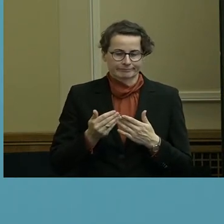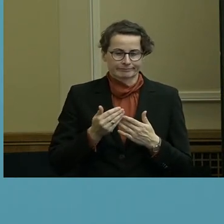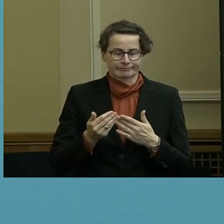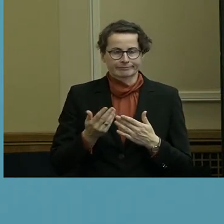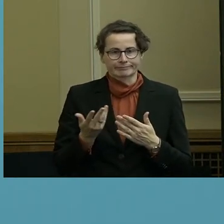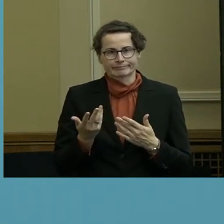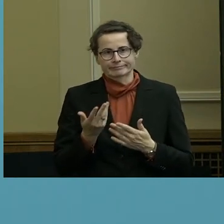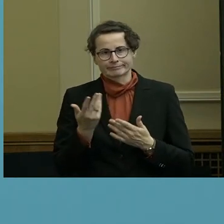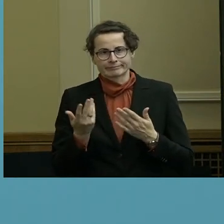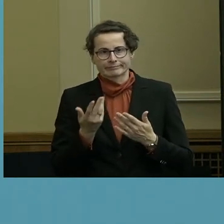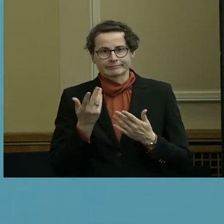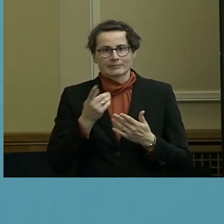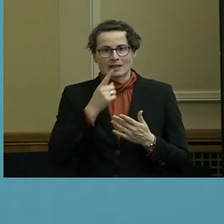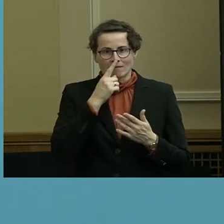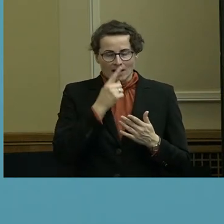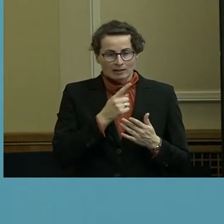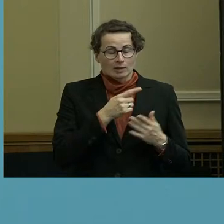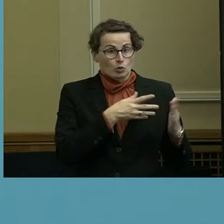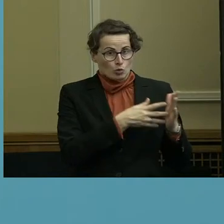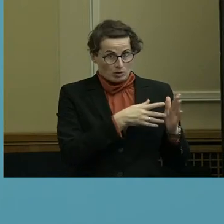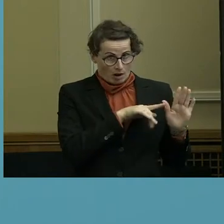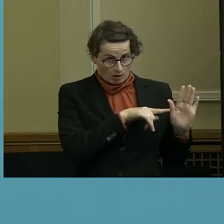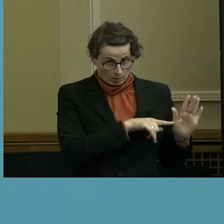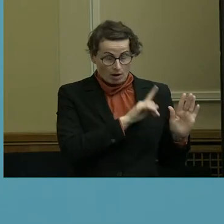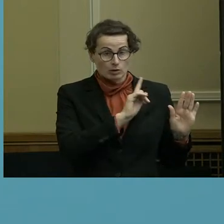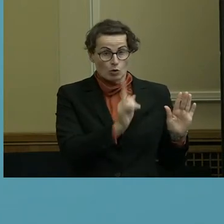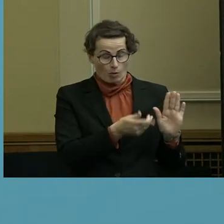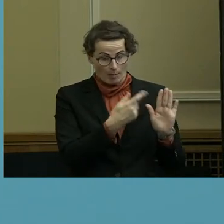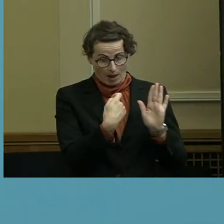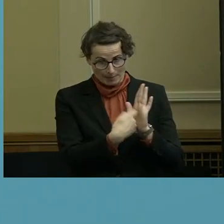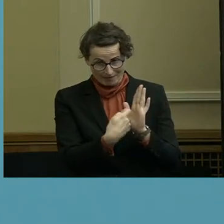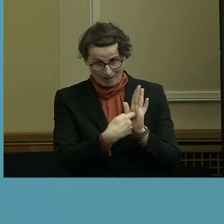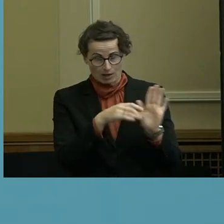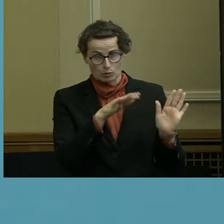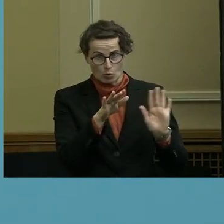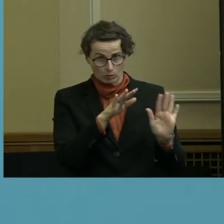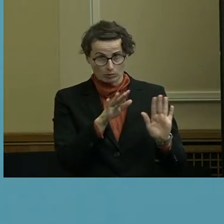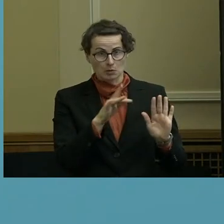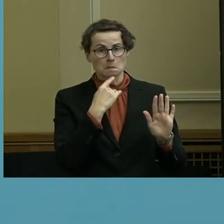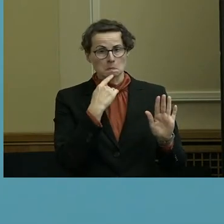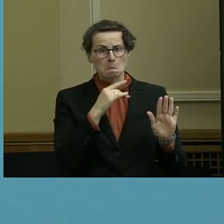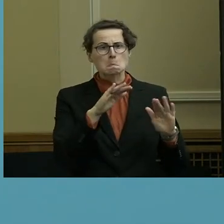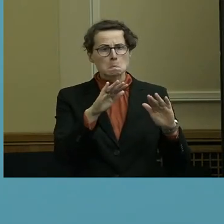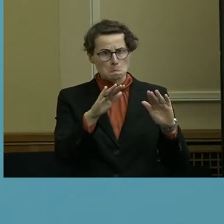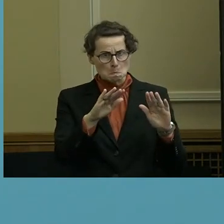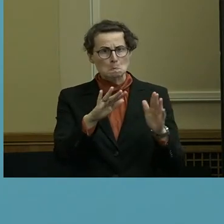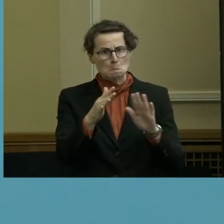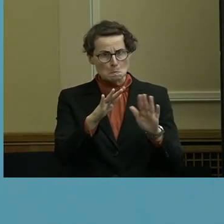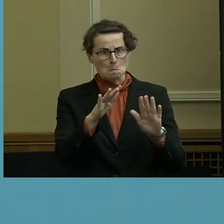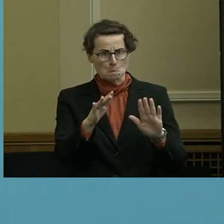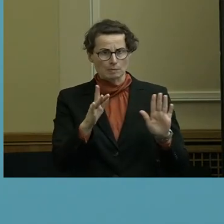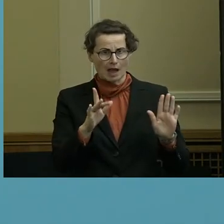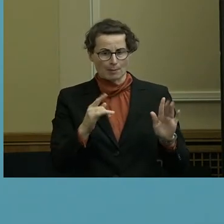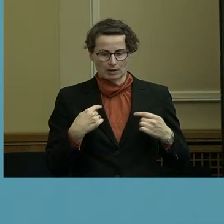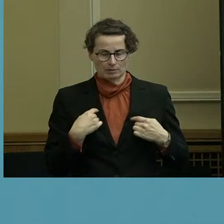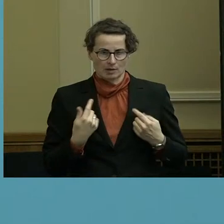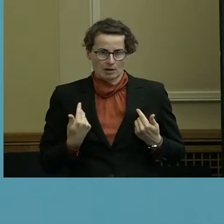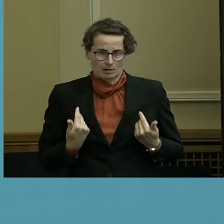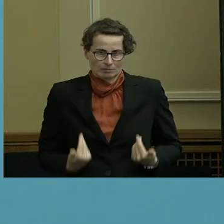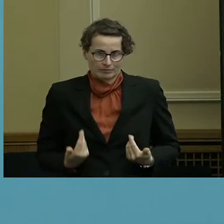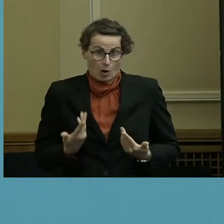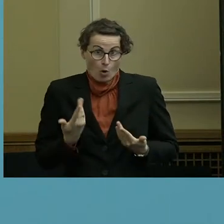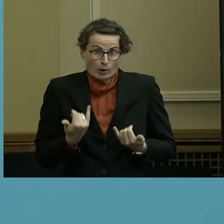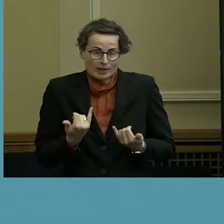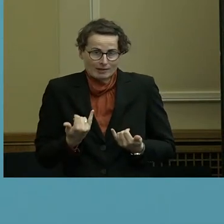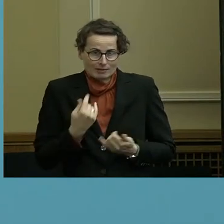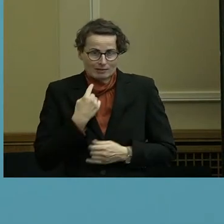wenn die Bewertung durch den Gutachter erfolgt ist. Aber was ich hier, so wie ich jetzt heute hier sitze, sagen kann,